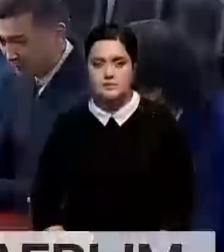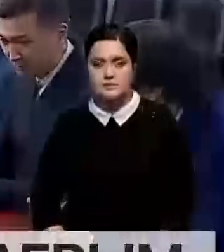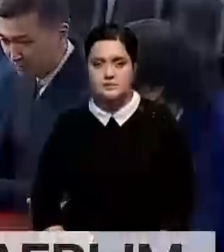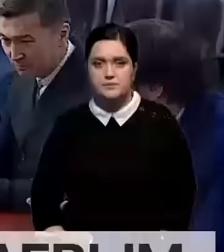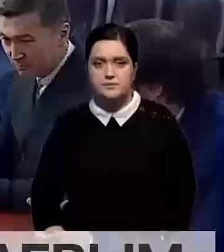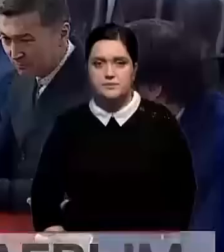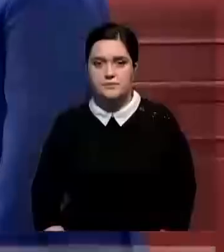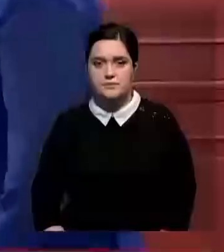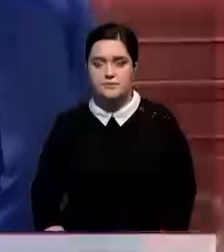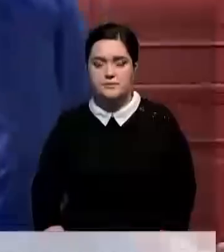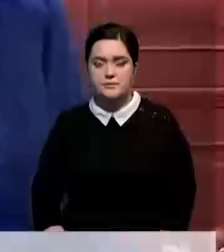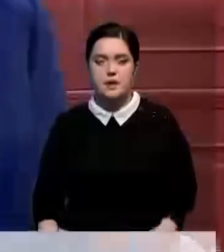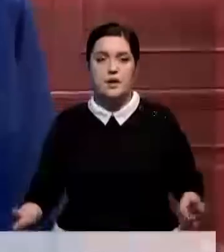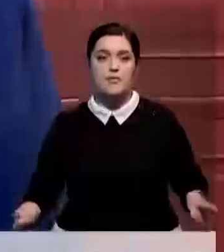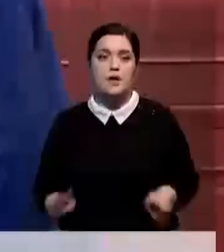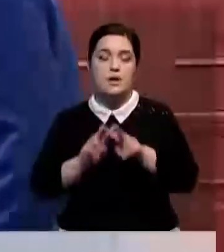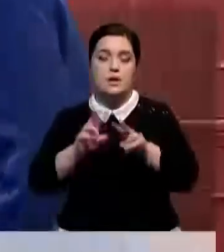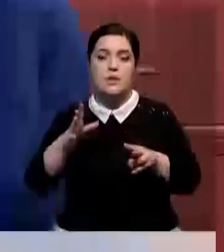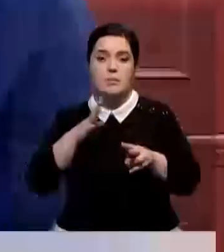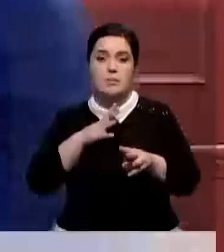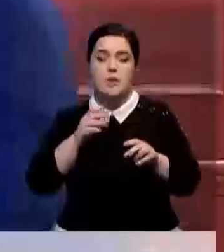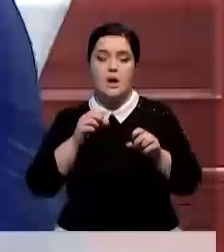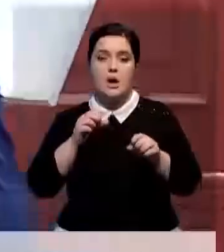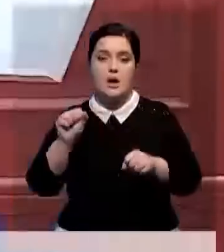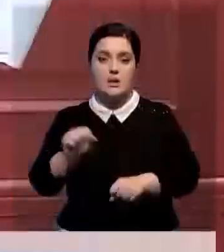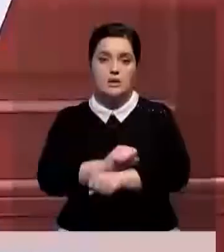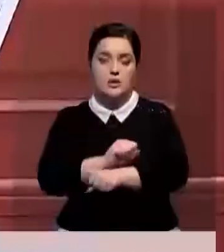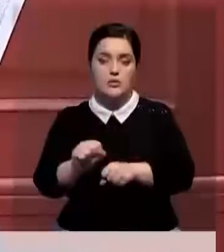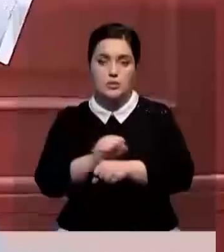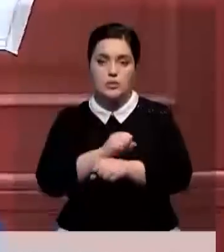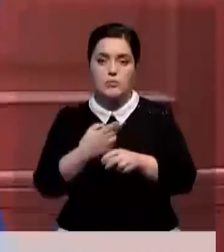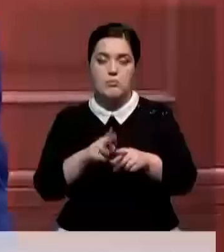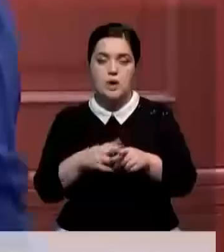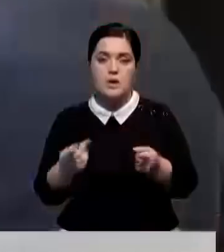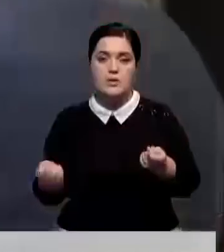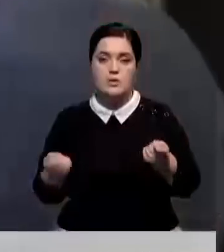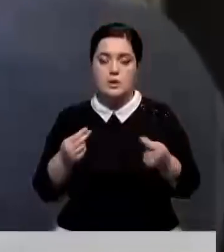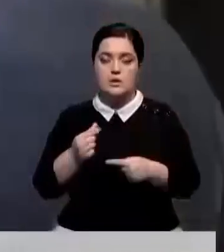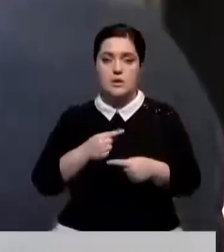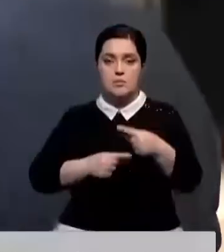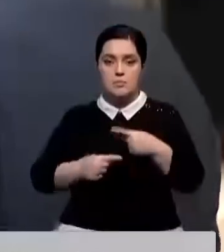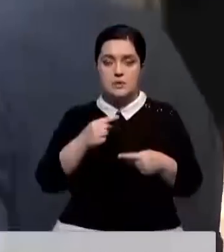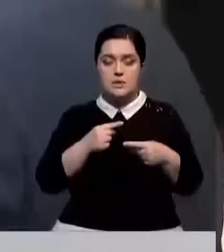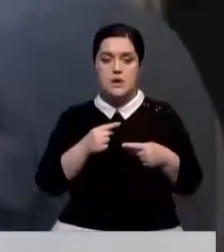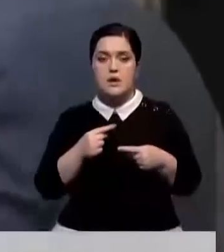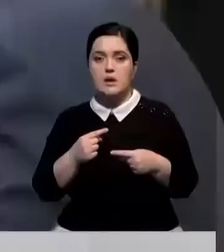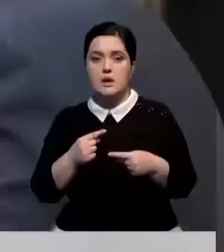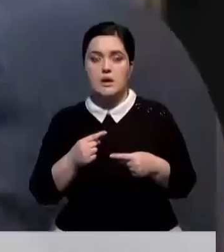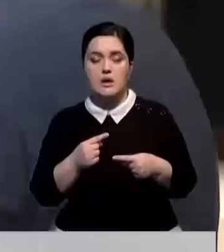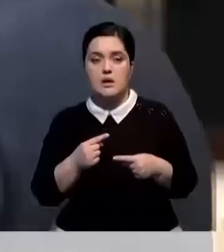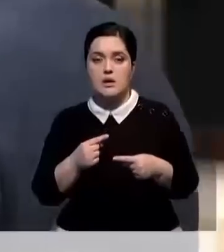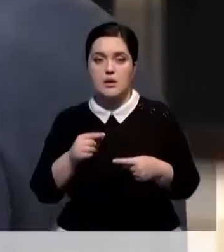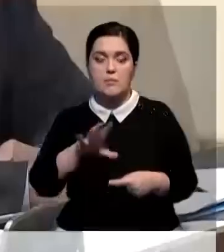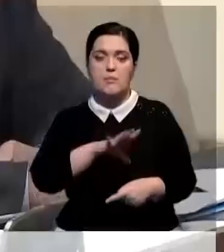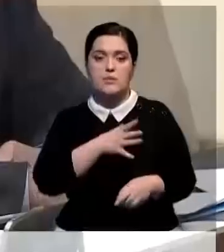Похоже, в этом году в столичном СИЗО побывало рекордное количество высокопоставленных чиновников и бизнесменов. На скамье подсудимых оказался